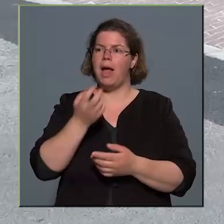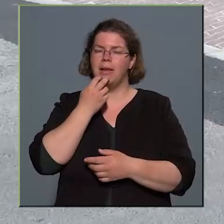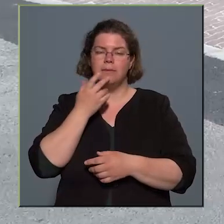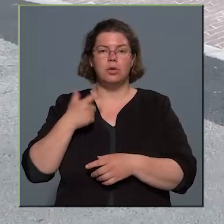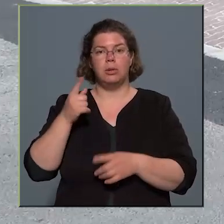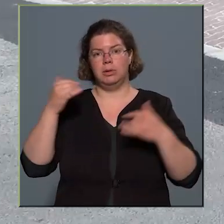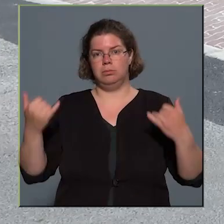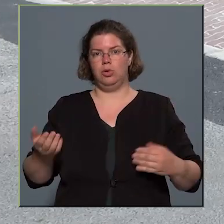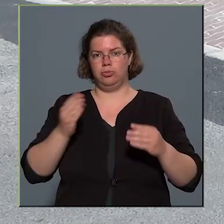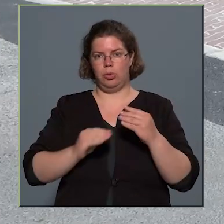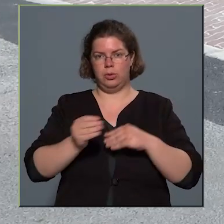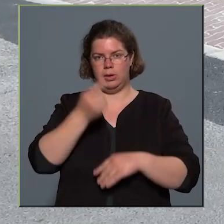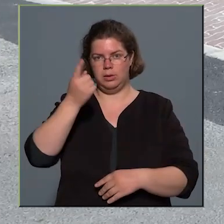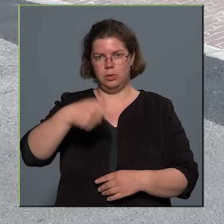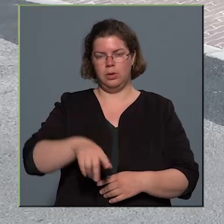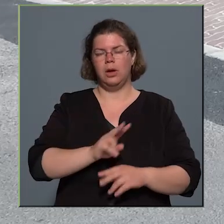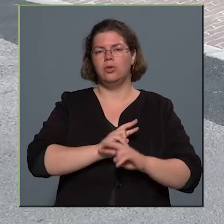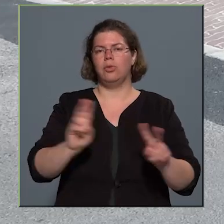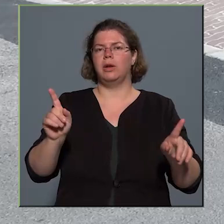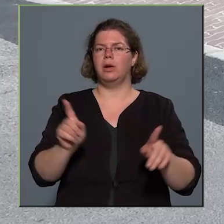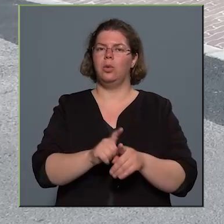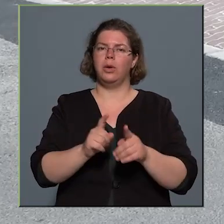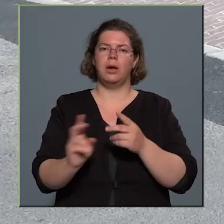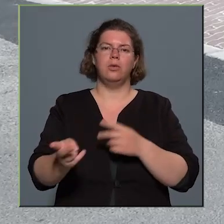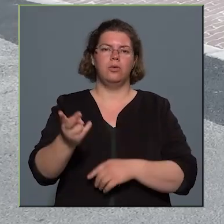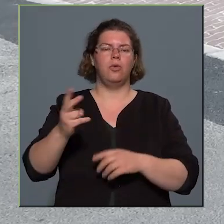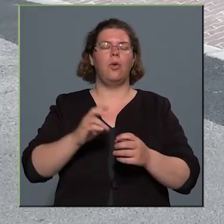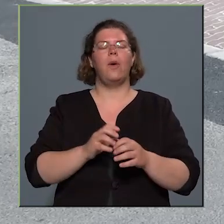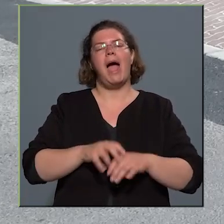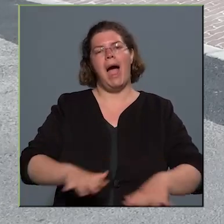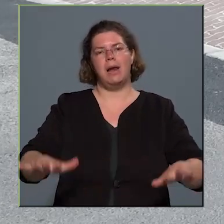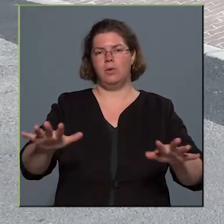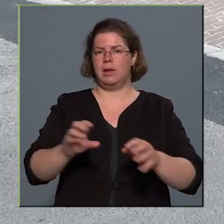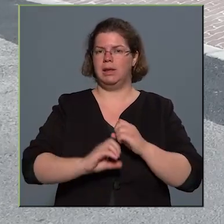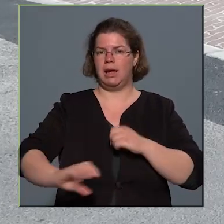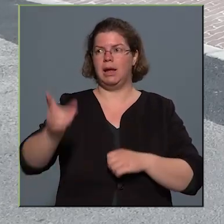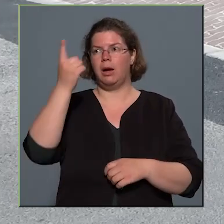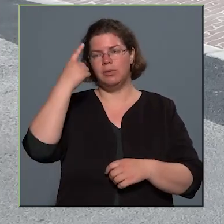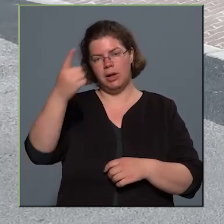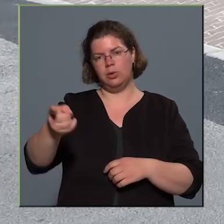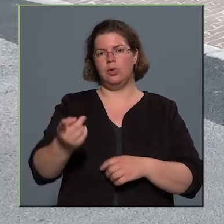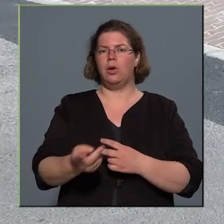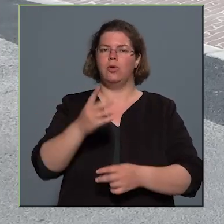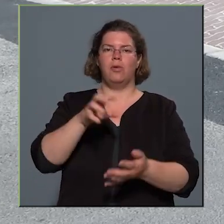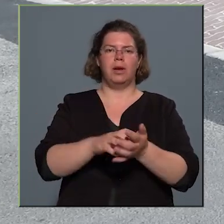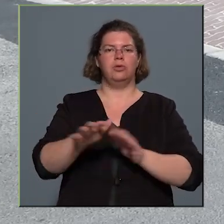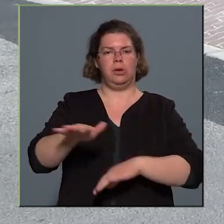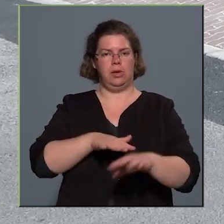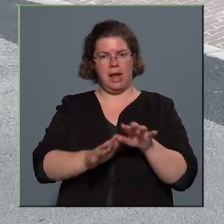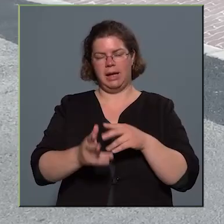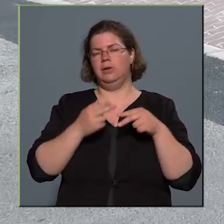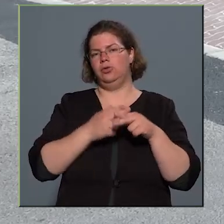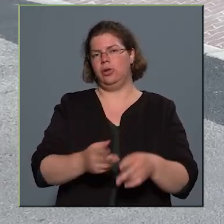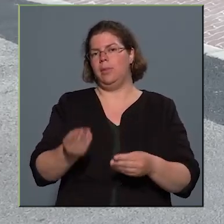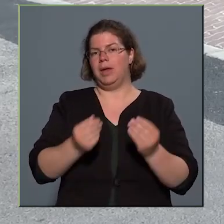Ezen túlmenően pedig vannak olyan főhálózati tengelyek, ahol a kerékpáros közlekedést tudjuk segíteni, hiszen ott jelenleg a beruházás